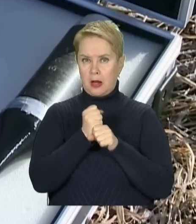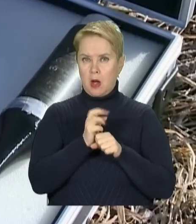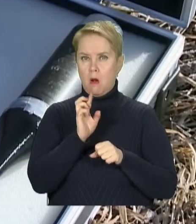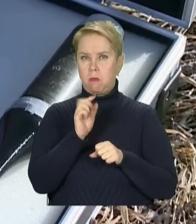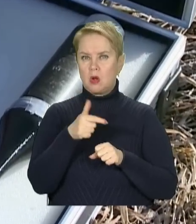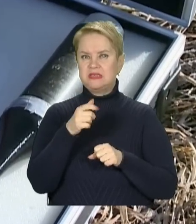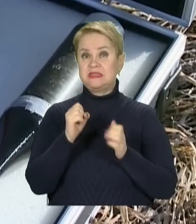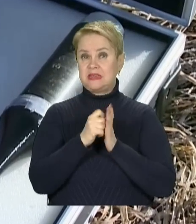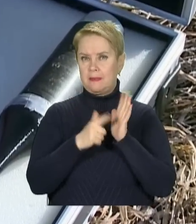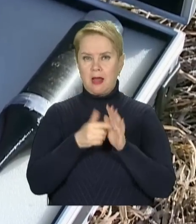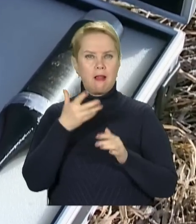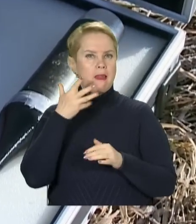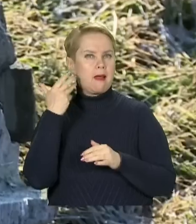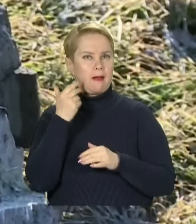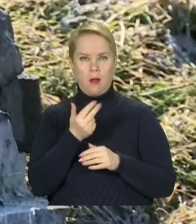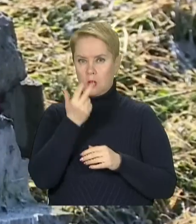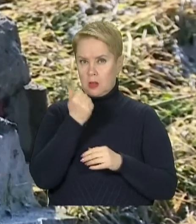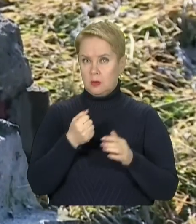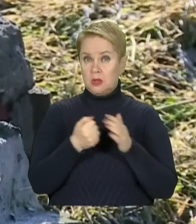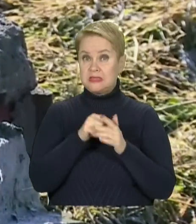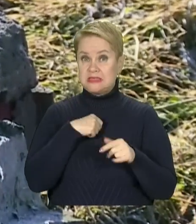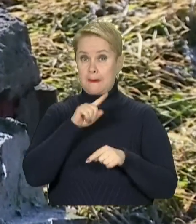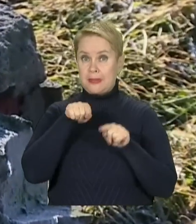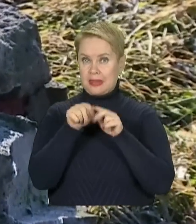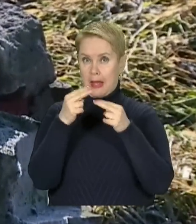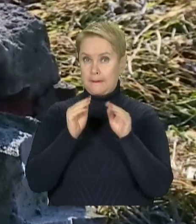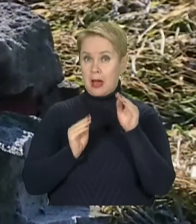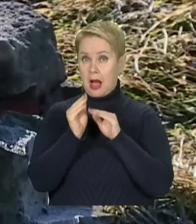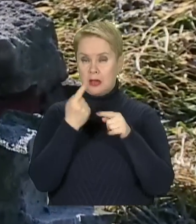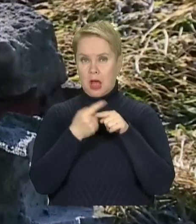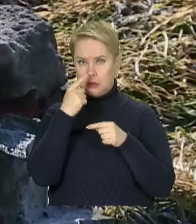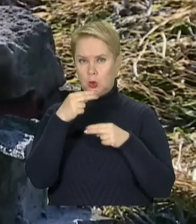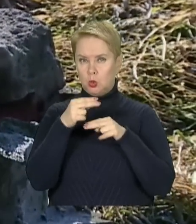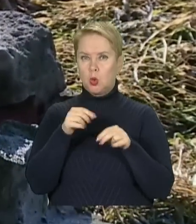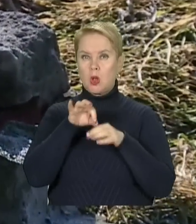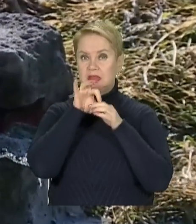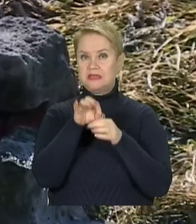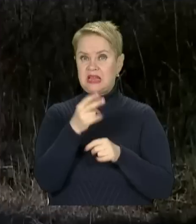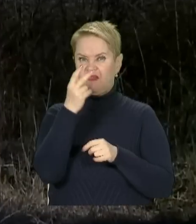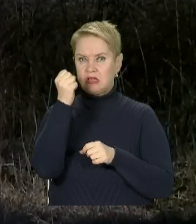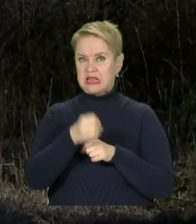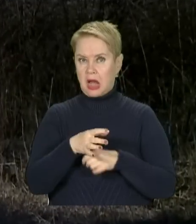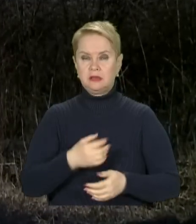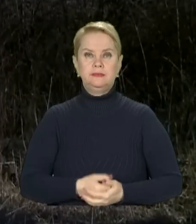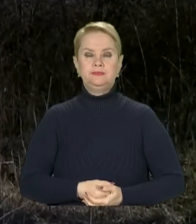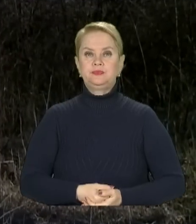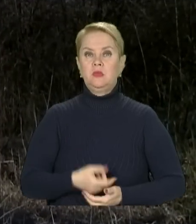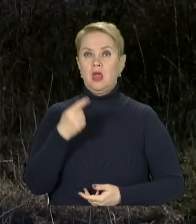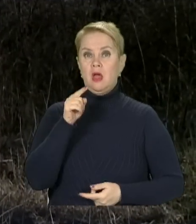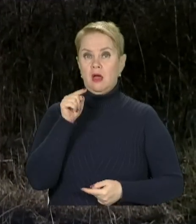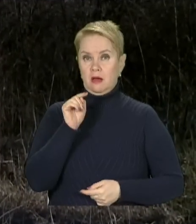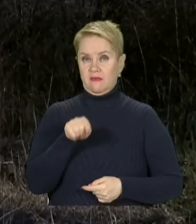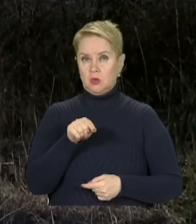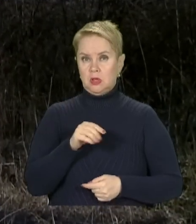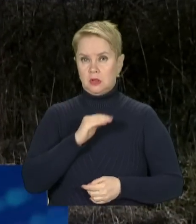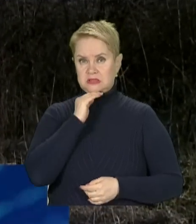-17. Вони легкі та адаптовані саме під ці апарати. Один дрон несе два снаряди. Вони йдуть